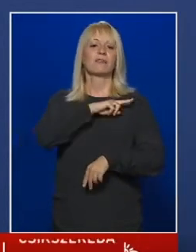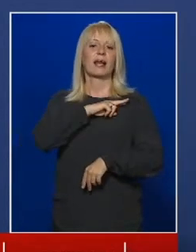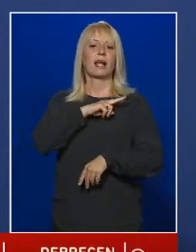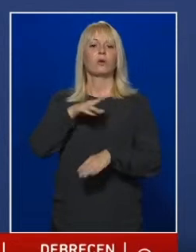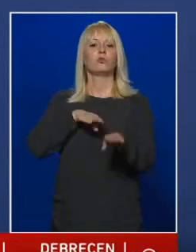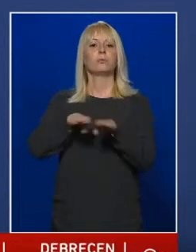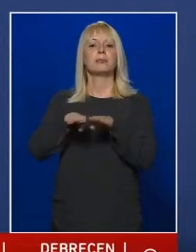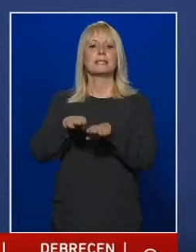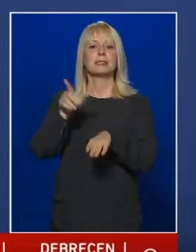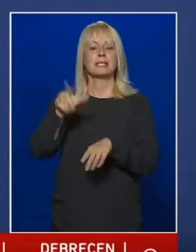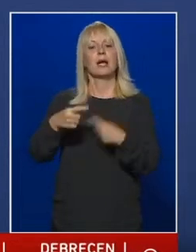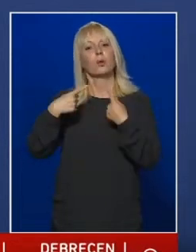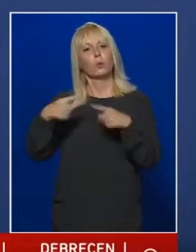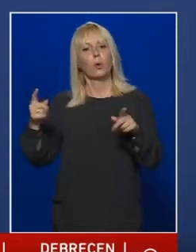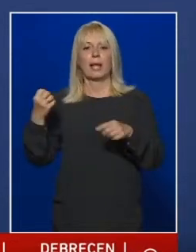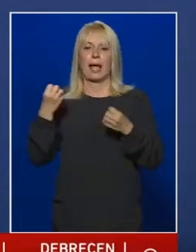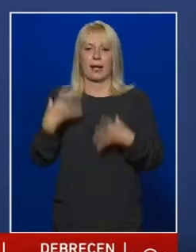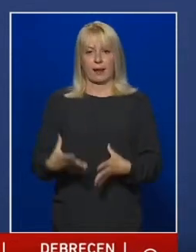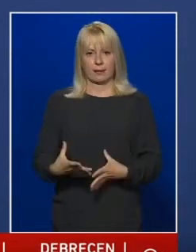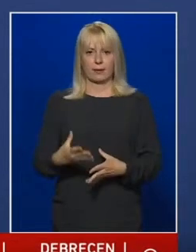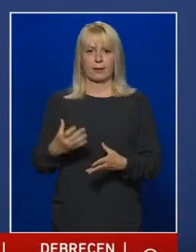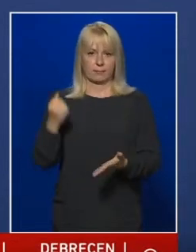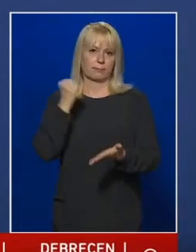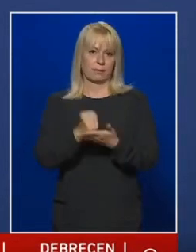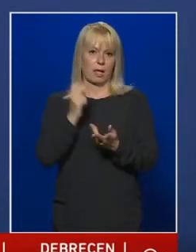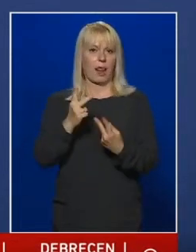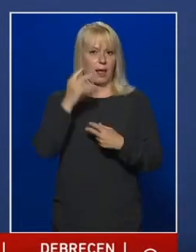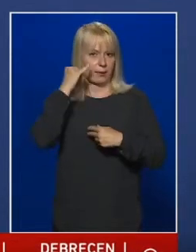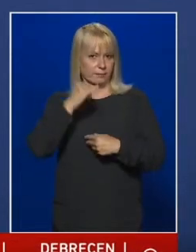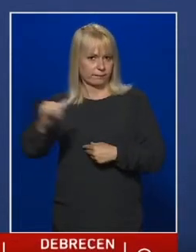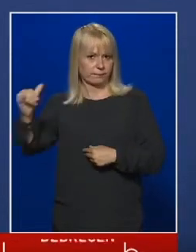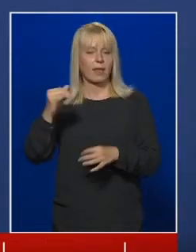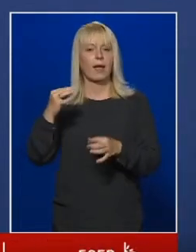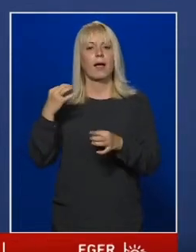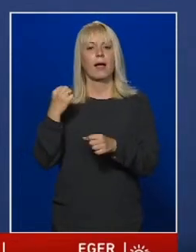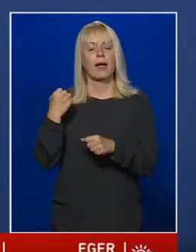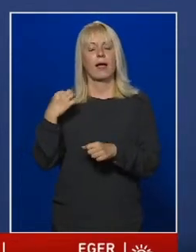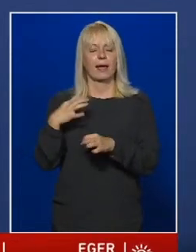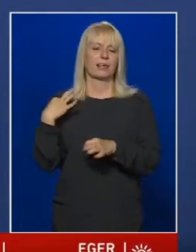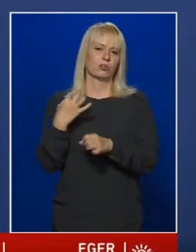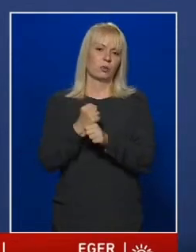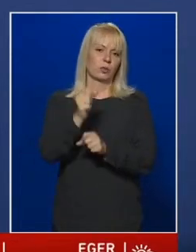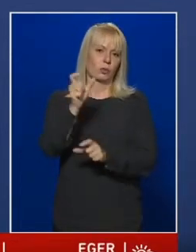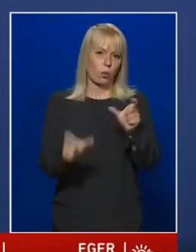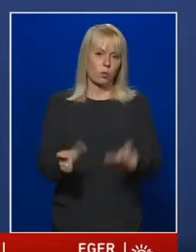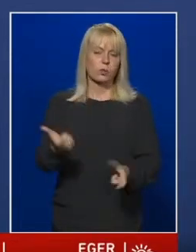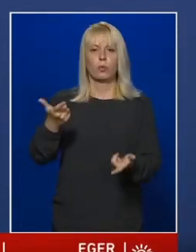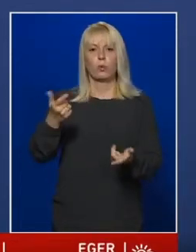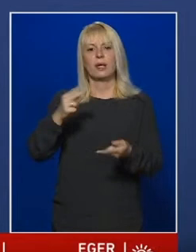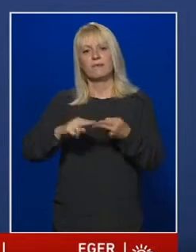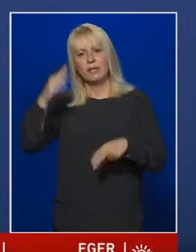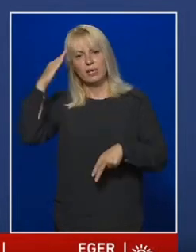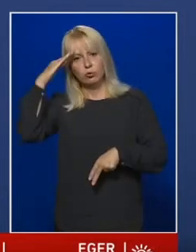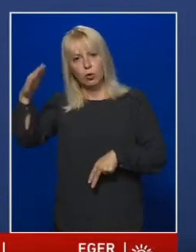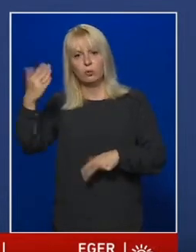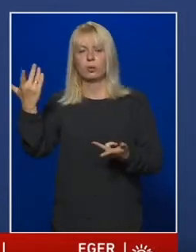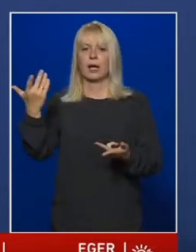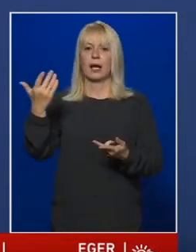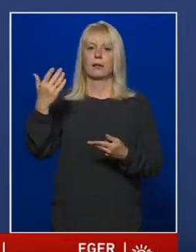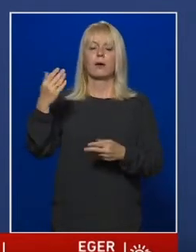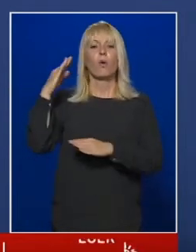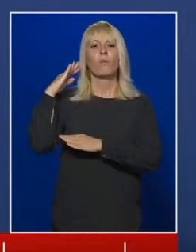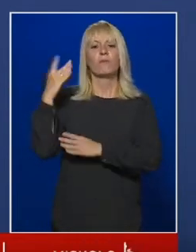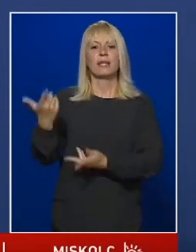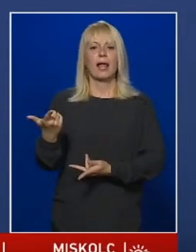engedélyével hagyhatják el az egészségügyi dolgozók, a hivatásos és szerződéses katonák, a honvédelmi alkalmazottak,